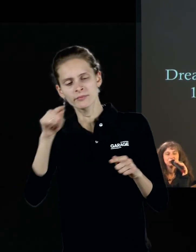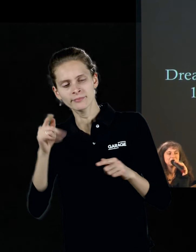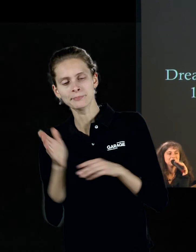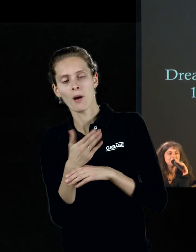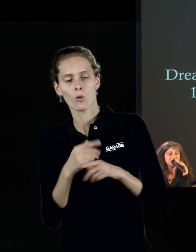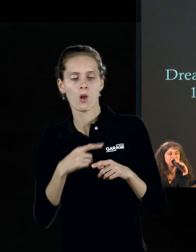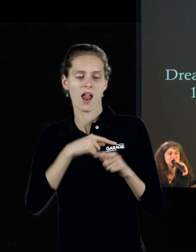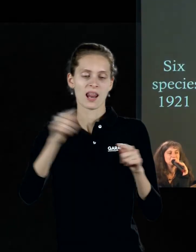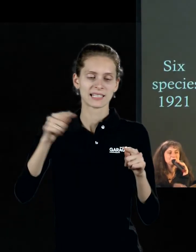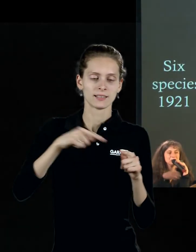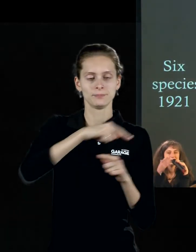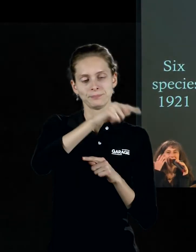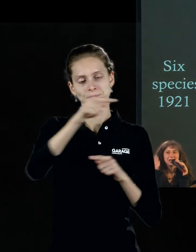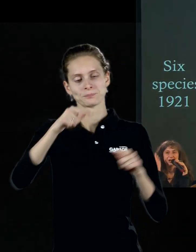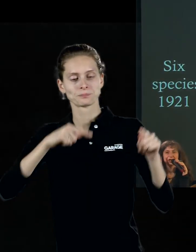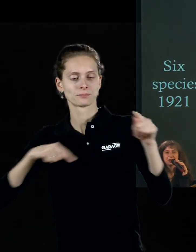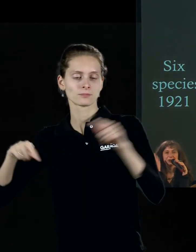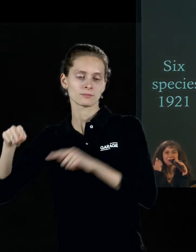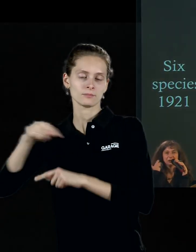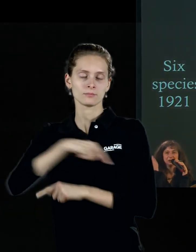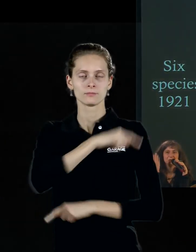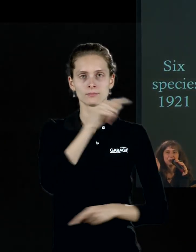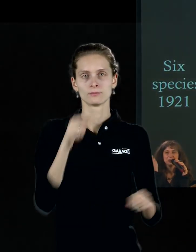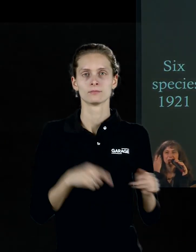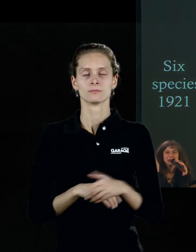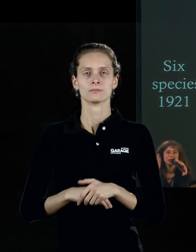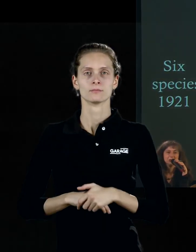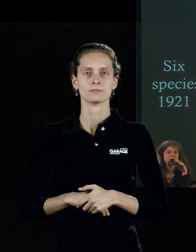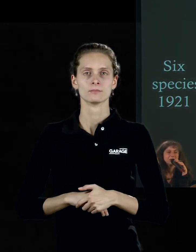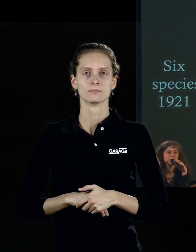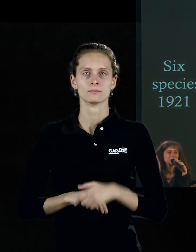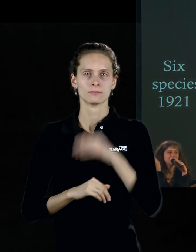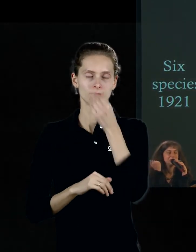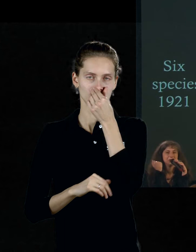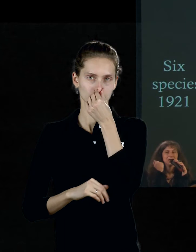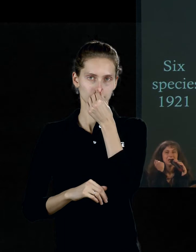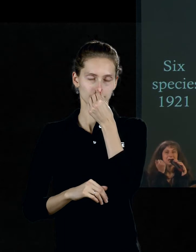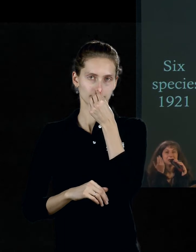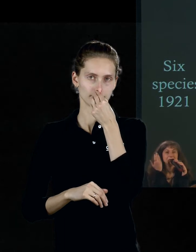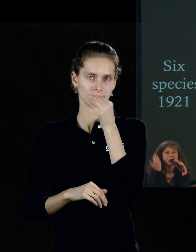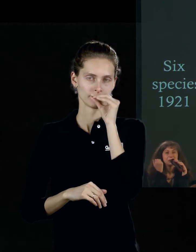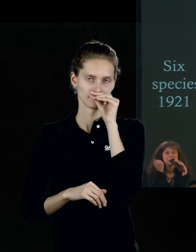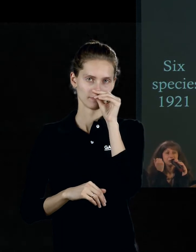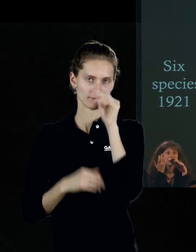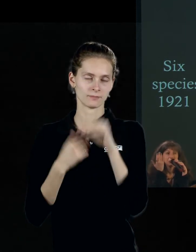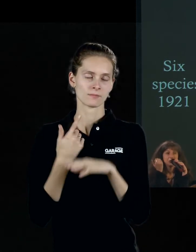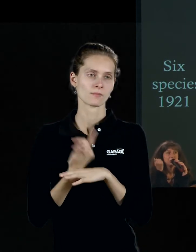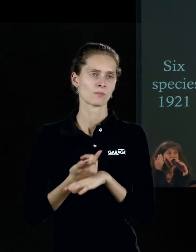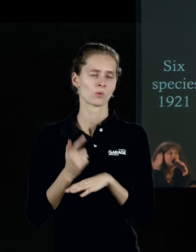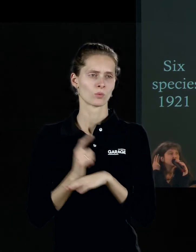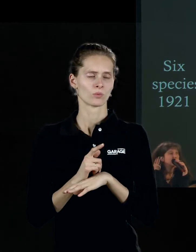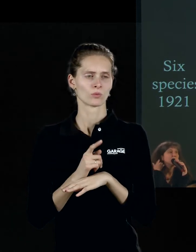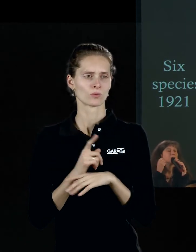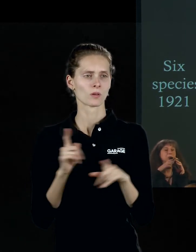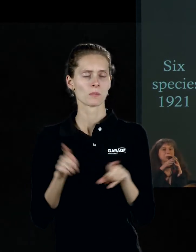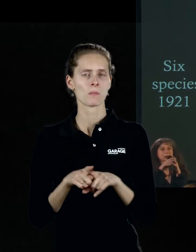которые могут путешествовать и которые могут очерчивать формы и как бы жить какой-то своей жизнью. Очень, причём надо сказать,